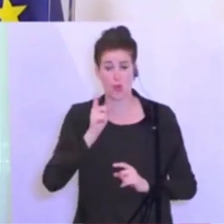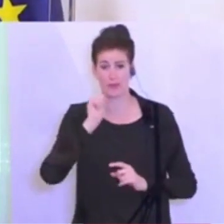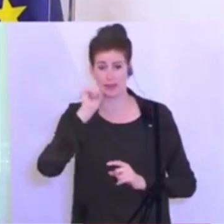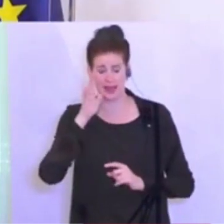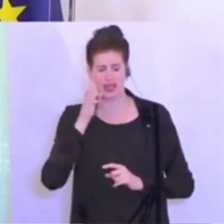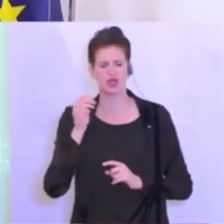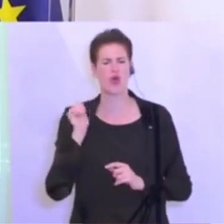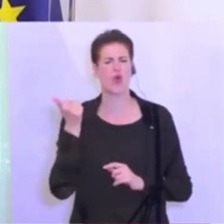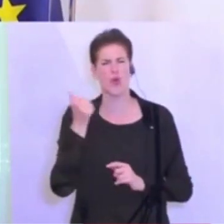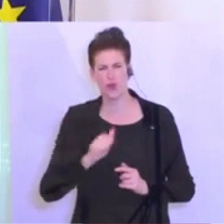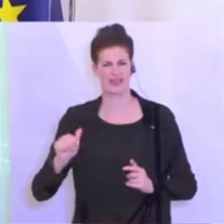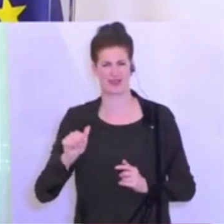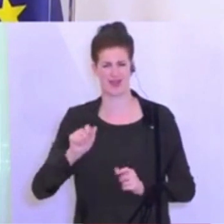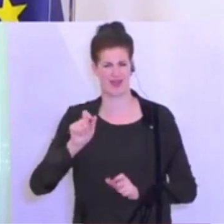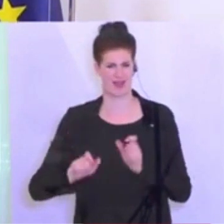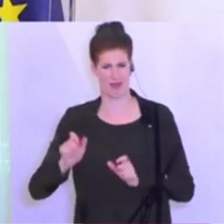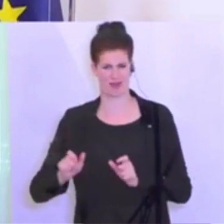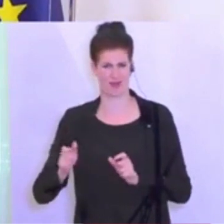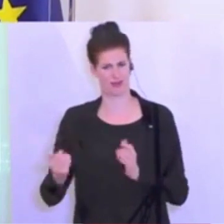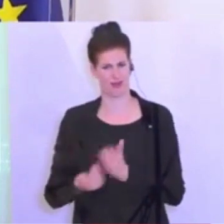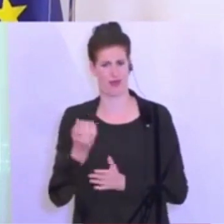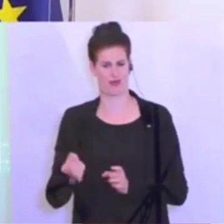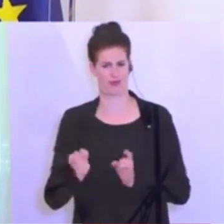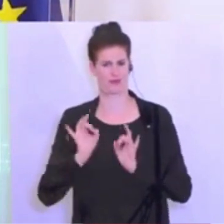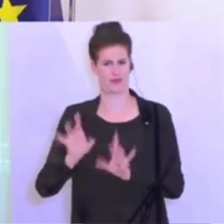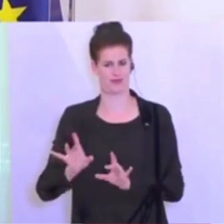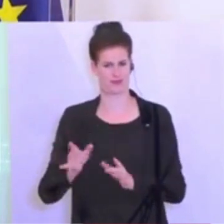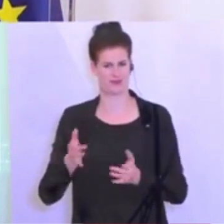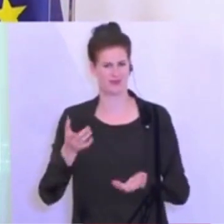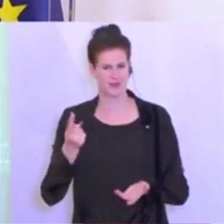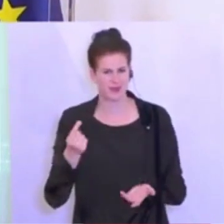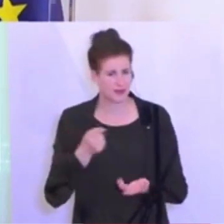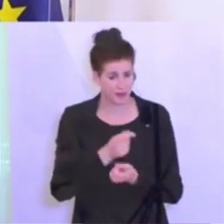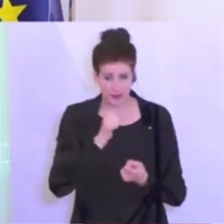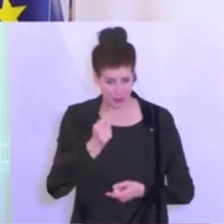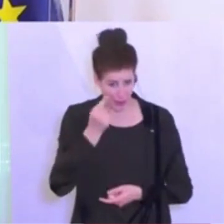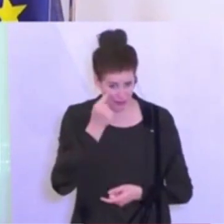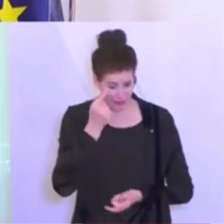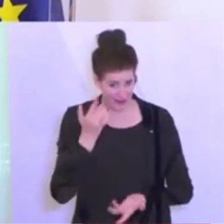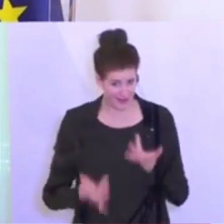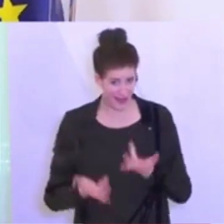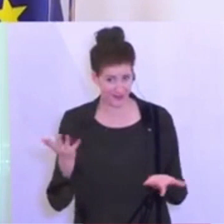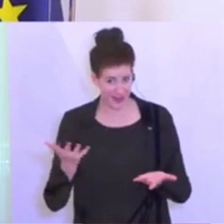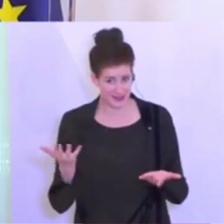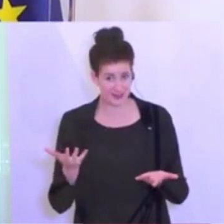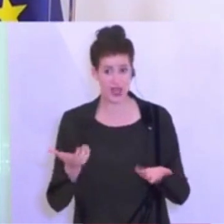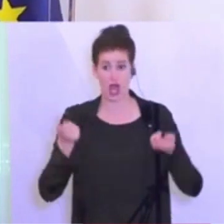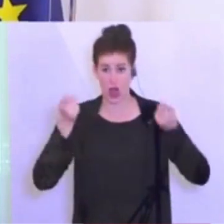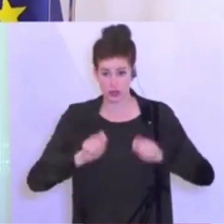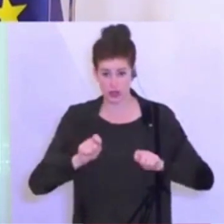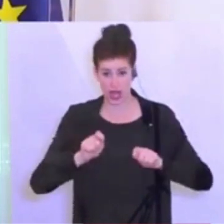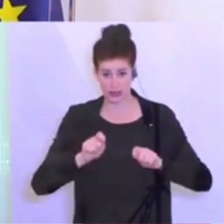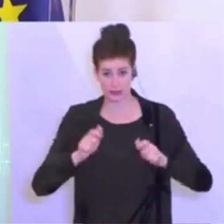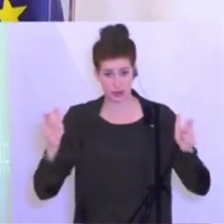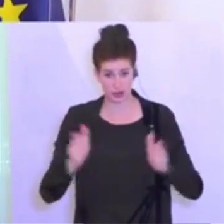Neuinfizierte haben und exponentiell steigende Wachstumsraten. Falls es Ihnen nicht aufgefallen ist, wir haben keine Ausgangsbeschränkungen